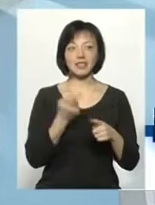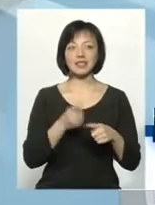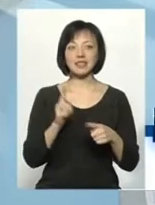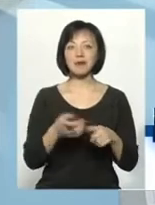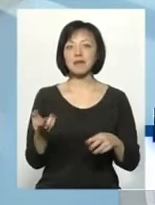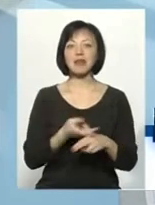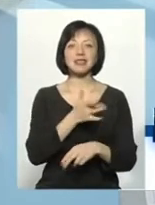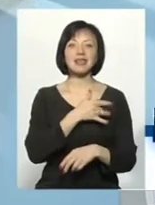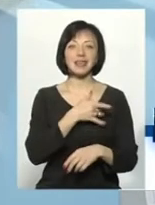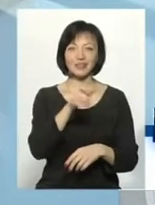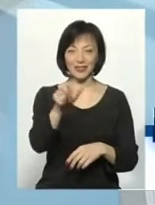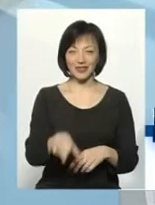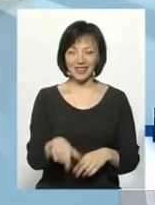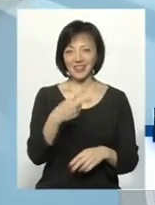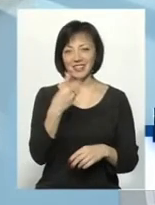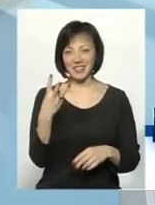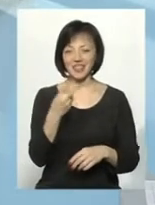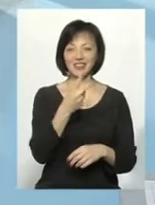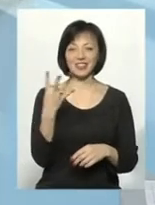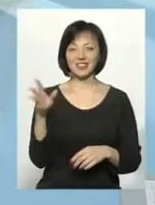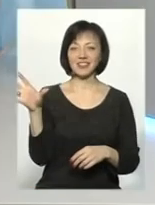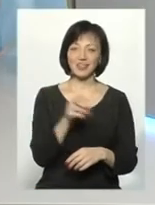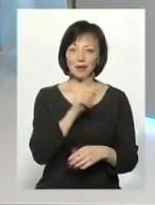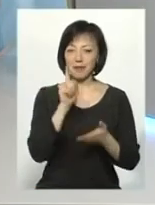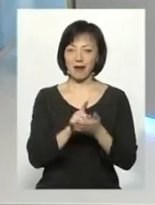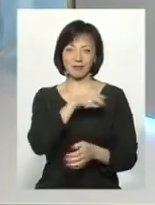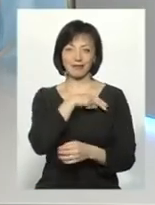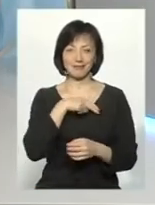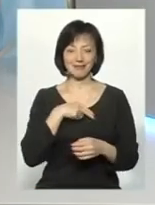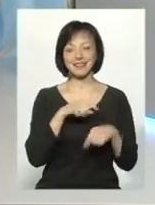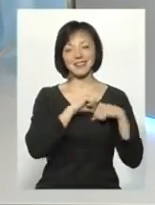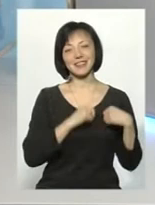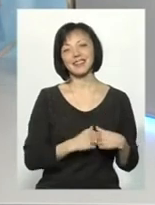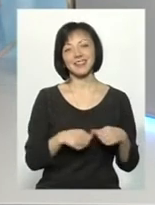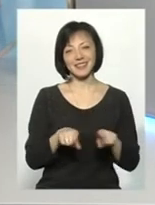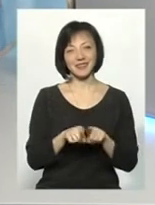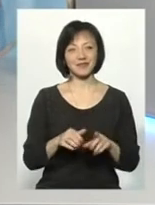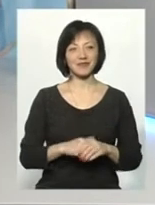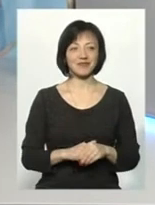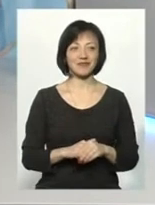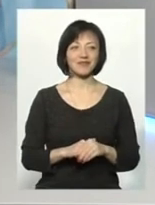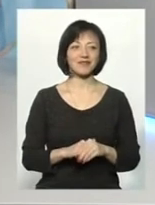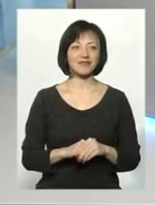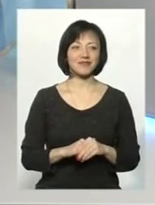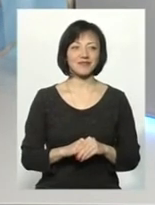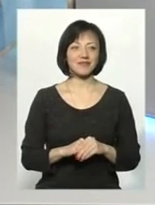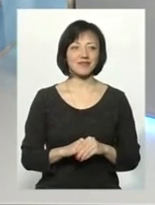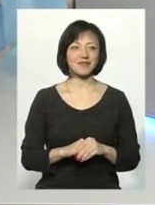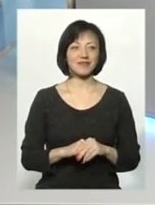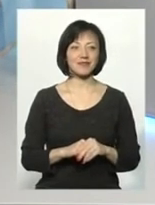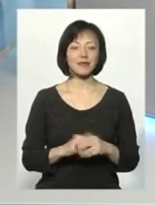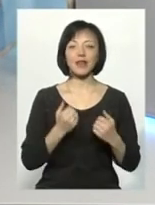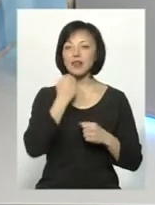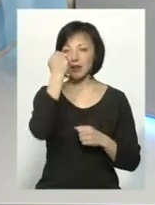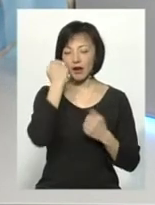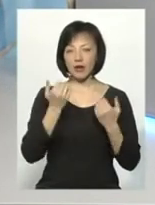безсердечна людина. Тобто 23-24-го всі маєте ходити із такими наліпками серце до серця. Я